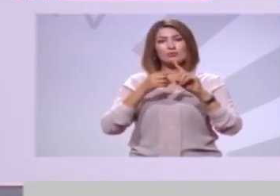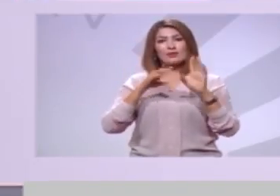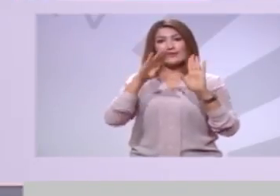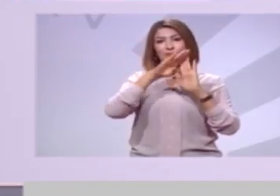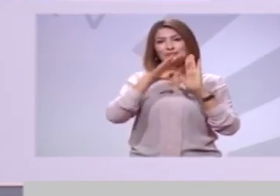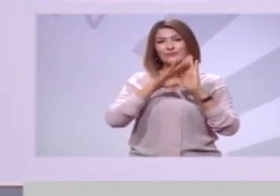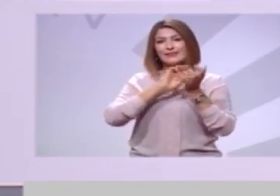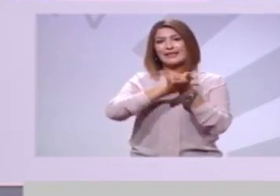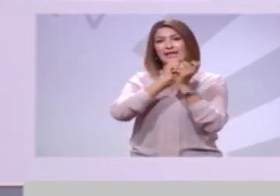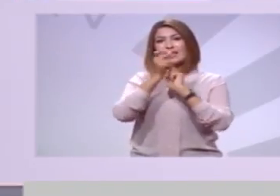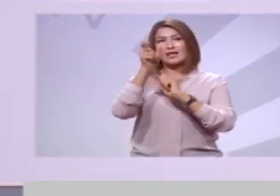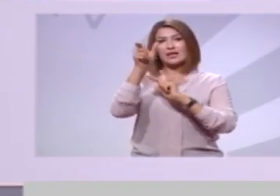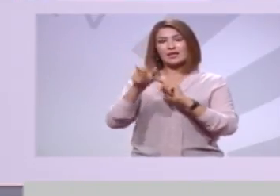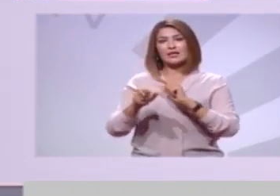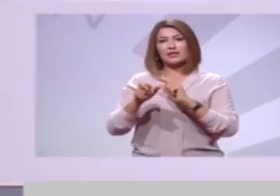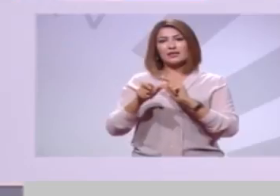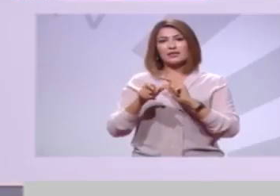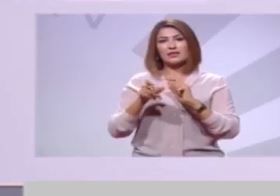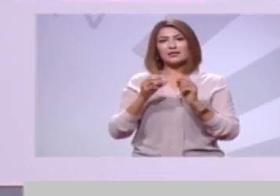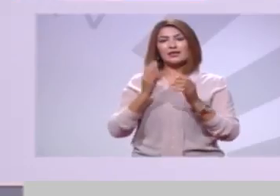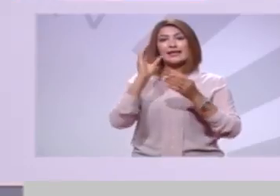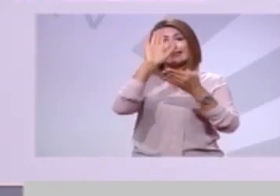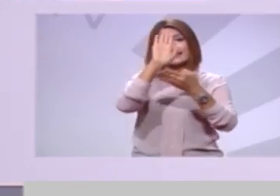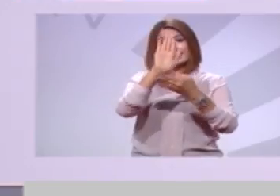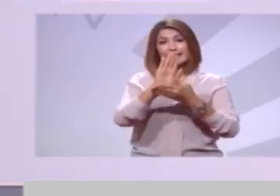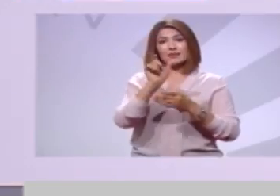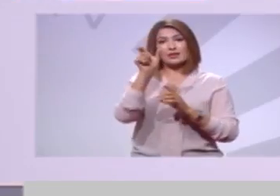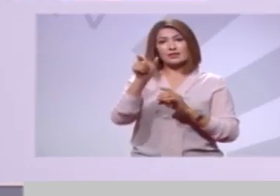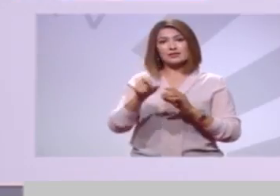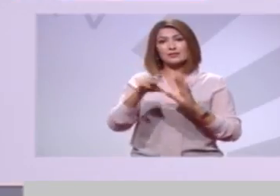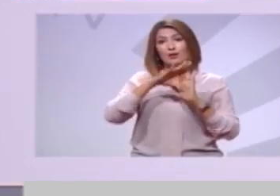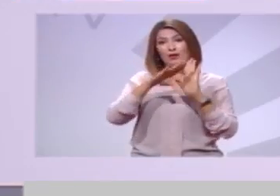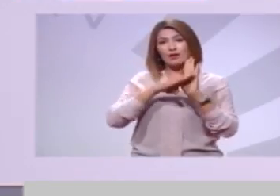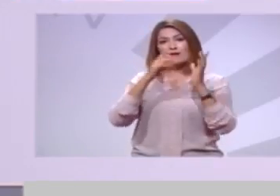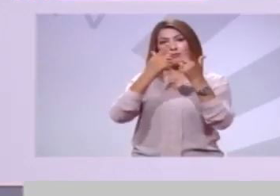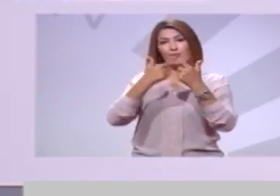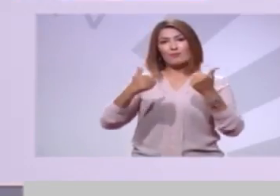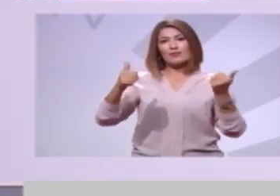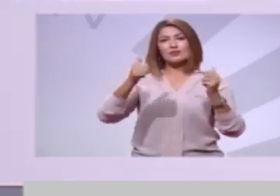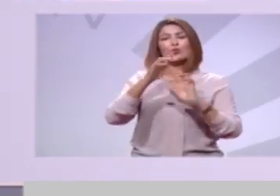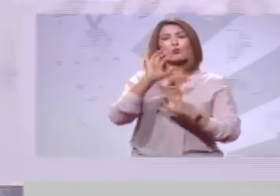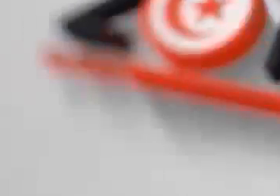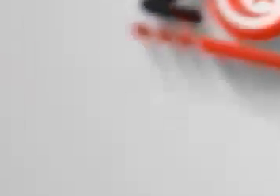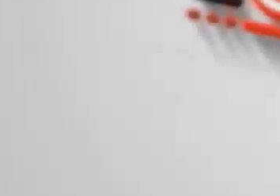في تقديم هذه الاقتراحات وشكرا